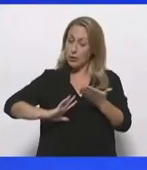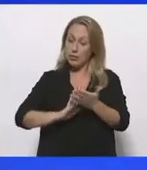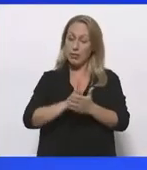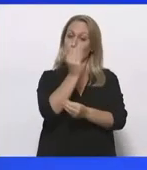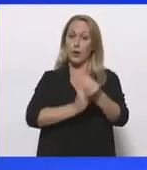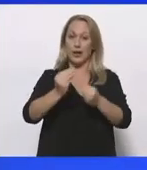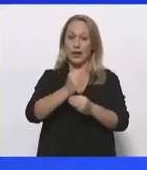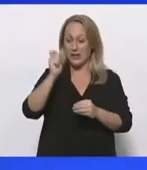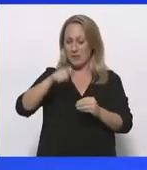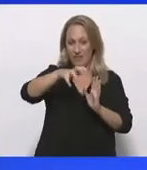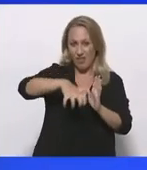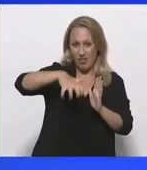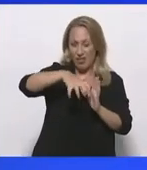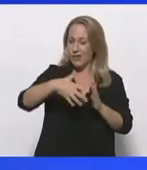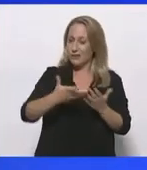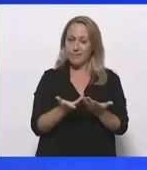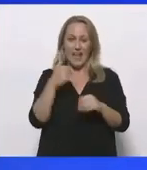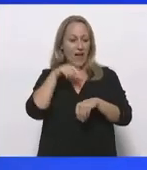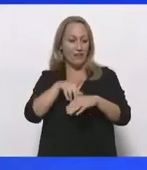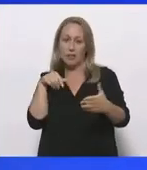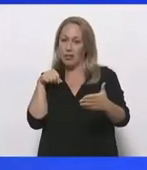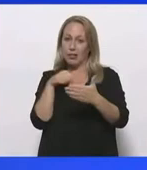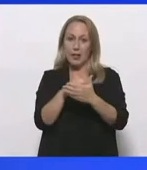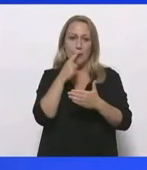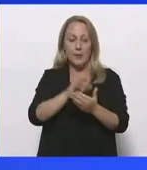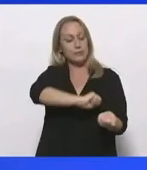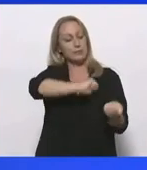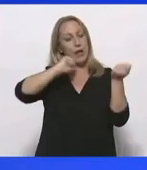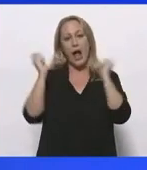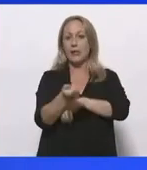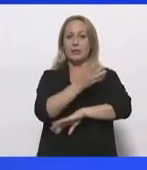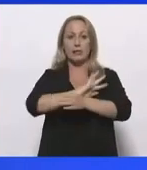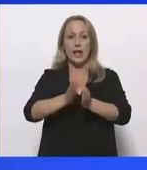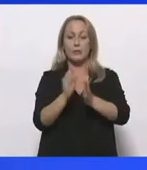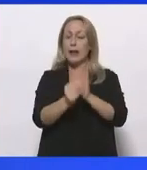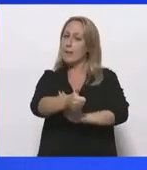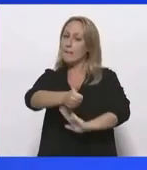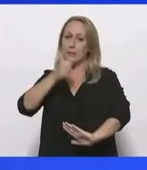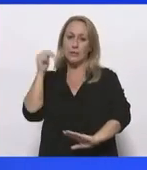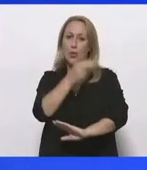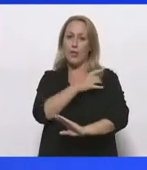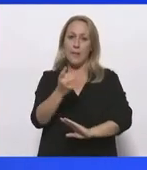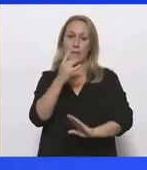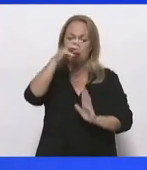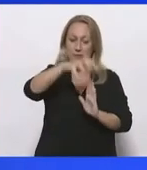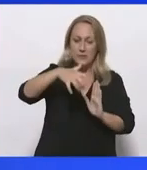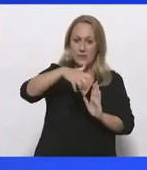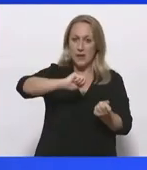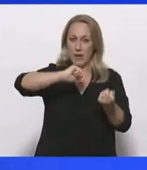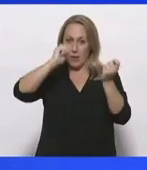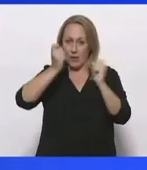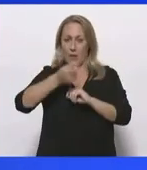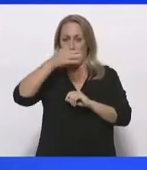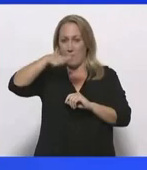Ο λιγνίδις δεν είχε. Είμαστε σε έναν δρόμο χωρίς επιστροφή ως προς τα ορυκτά καύσιμα. Και όσο πιο γρήγορα το